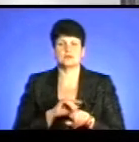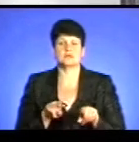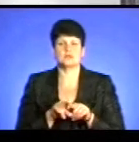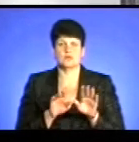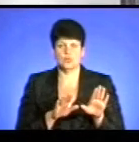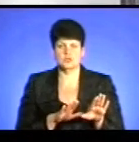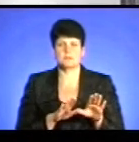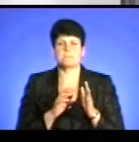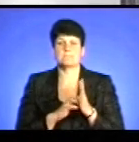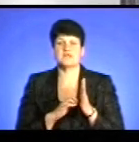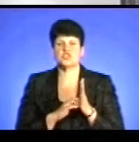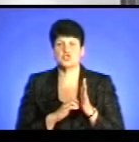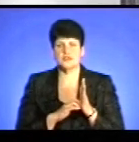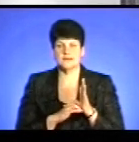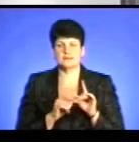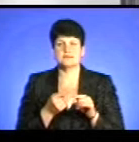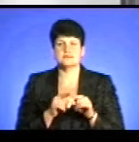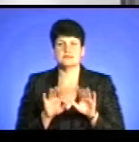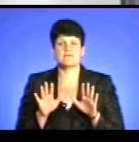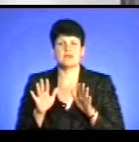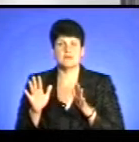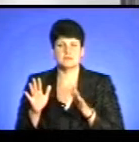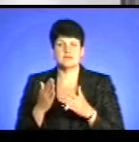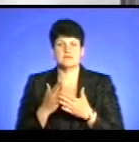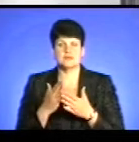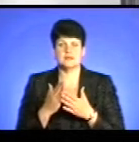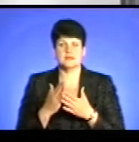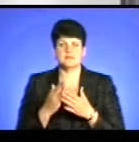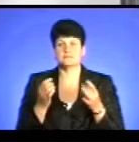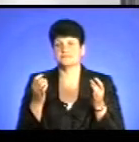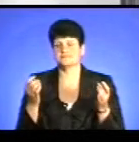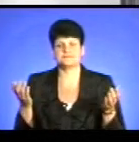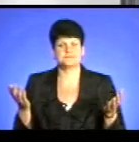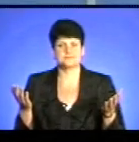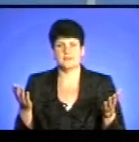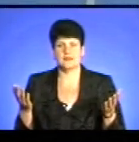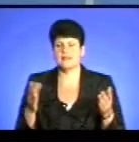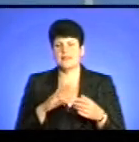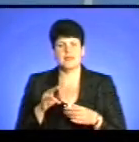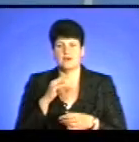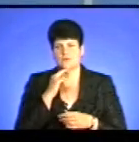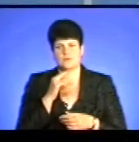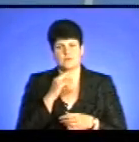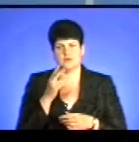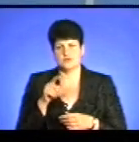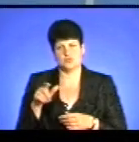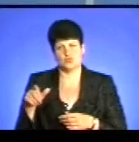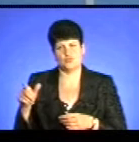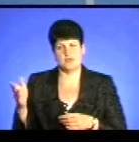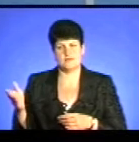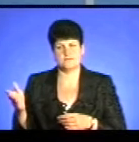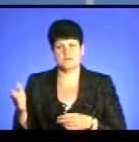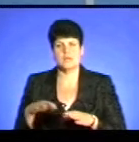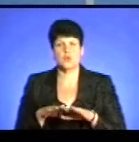Причина таких випадків на воді, по-перше, досить банальна, це елементарна необережність людей і